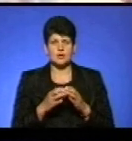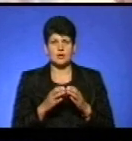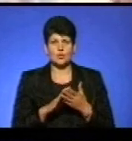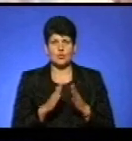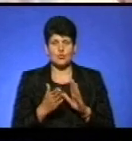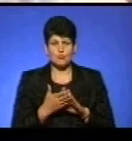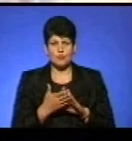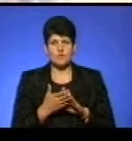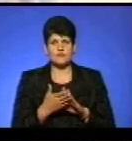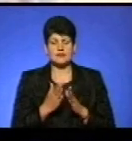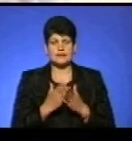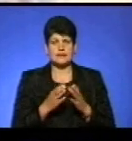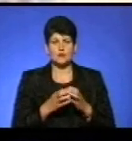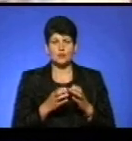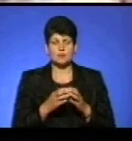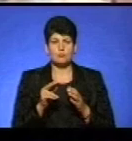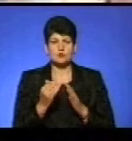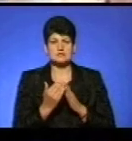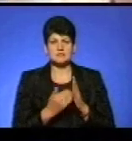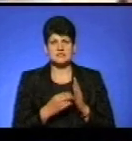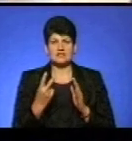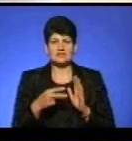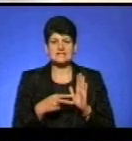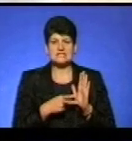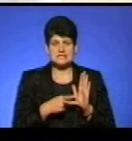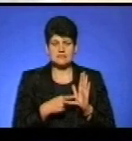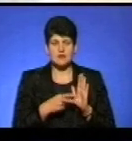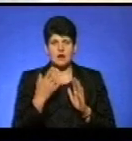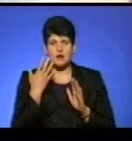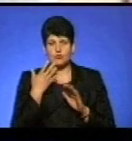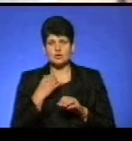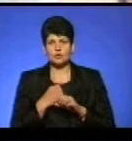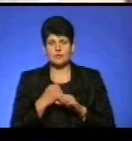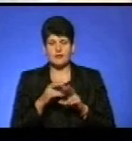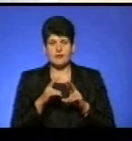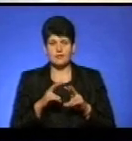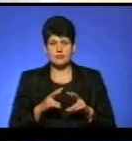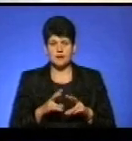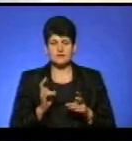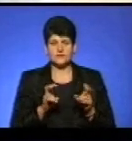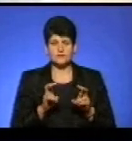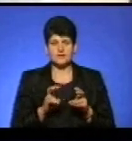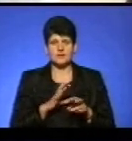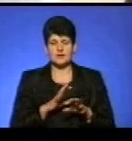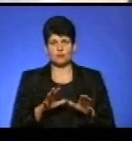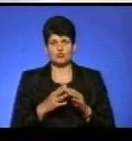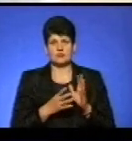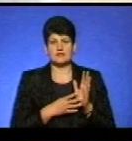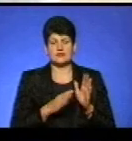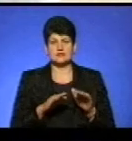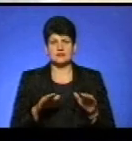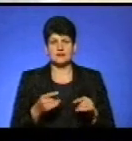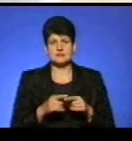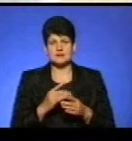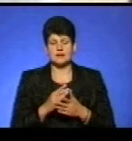звичайно, є групи в нас по списку дітей 27. Але коли ми робили аналіз відвідувальності, не перевищували 19 дітей, це є